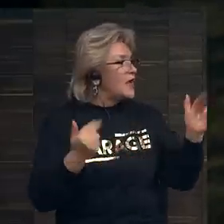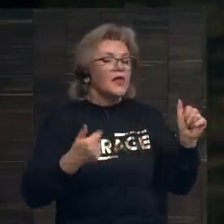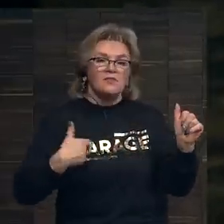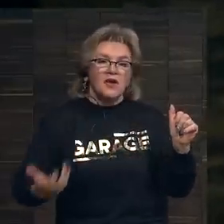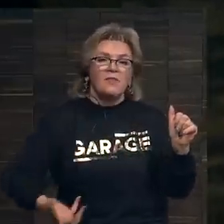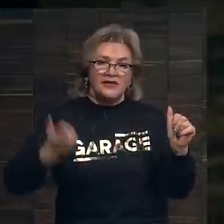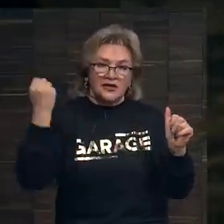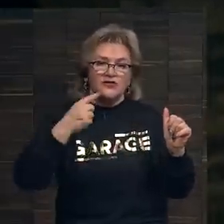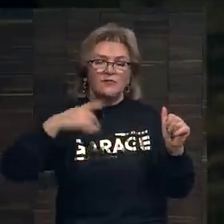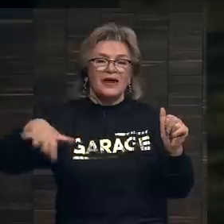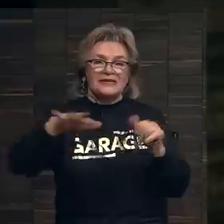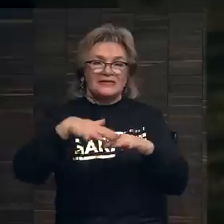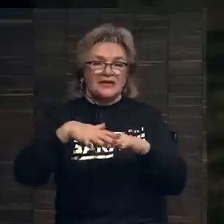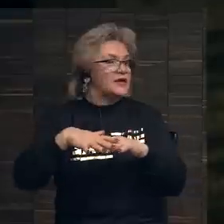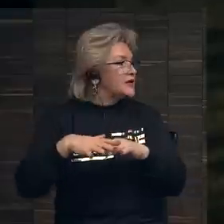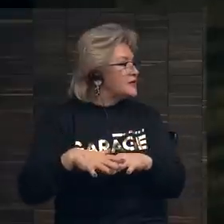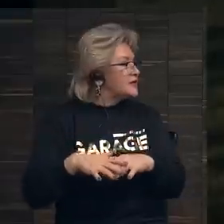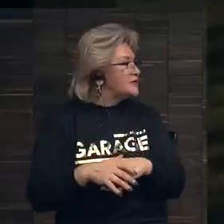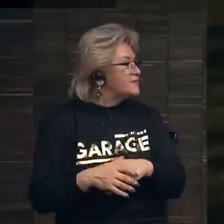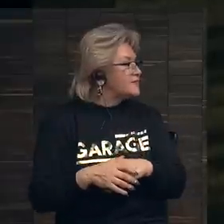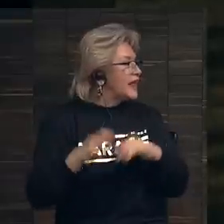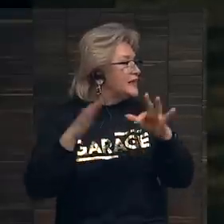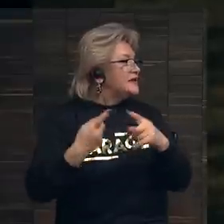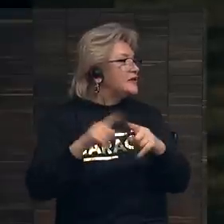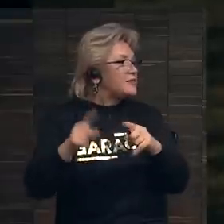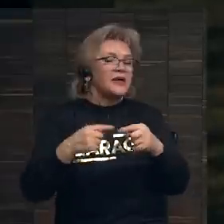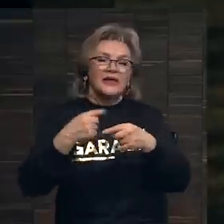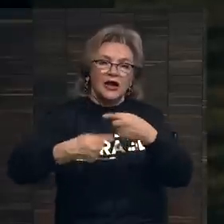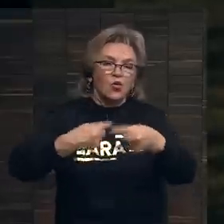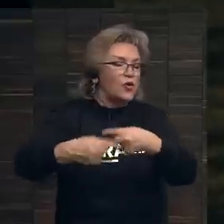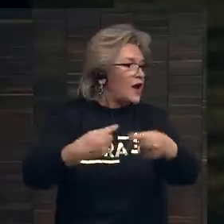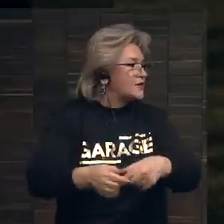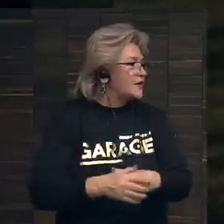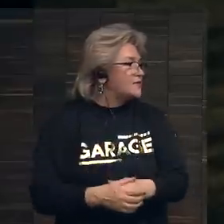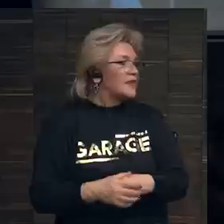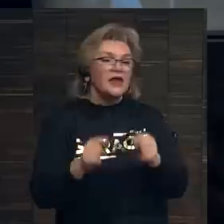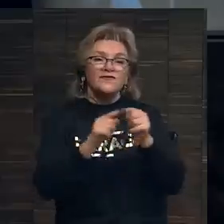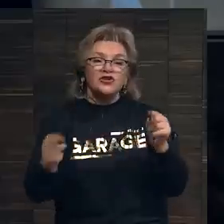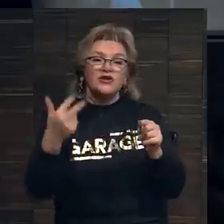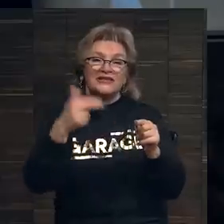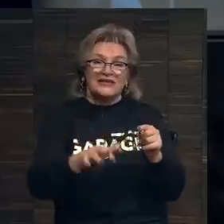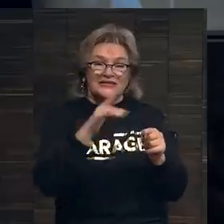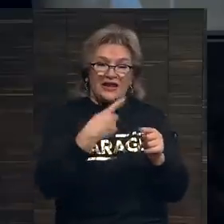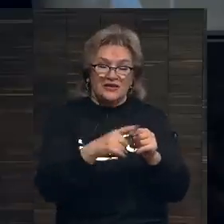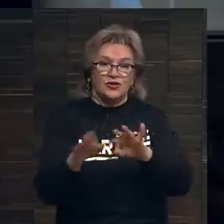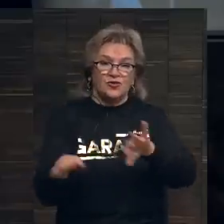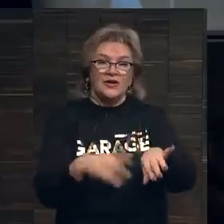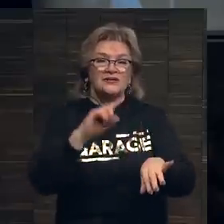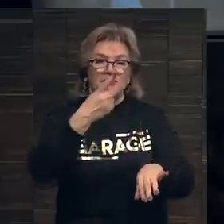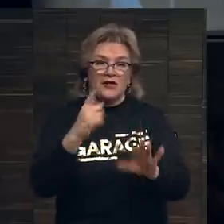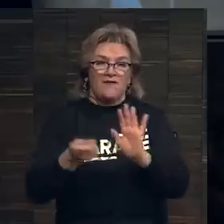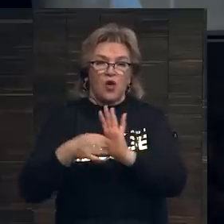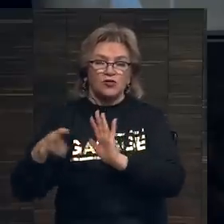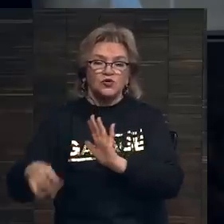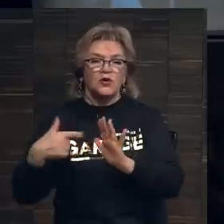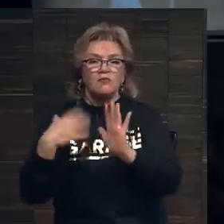поддерживаем российский рынок, делаем это регулярно. В течение 30 лет, которые прошли с того первого аукциона,